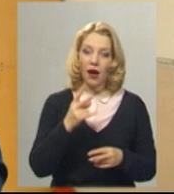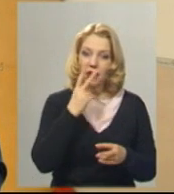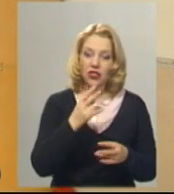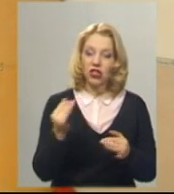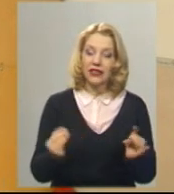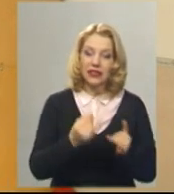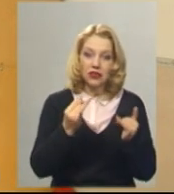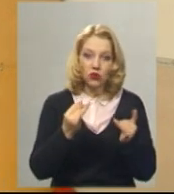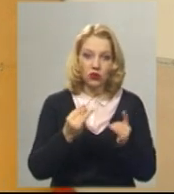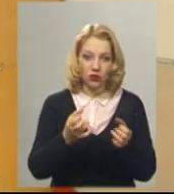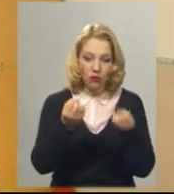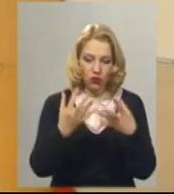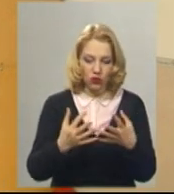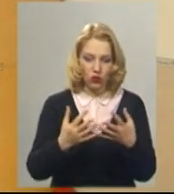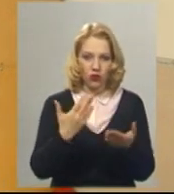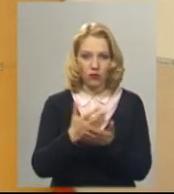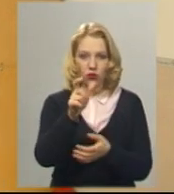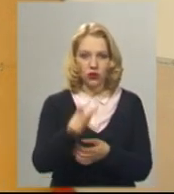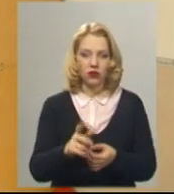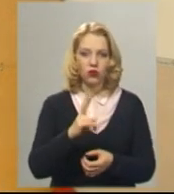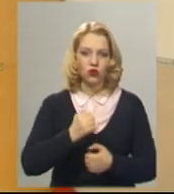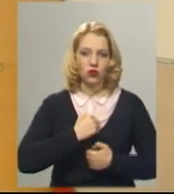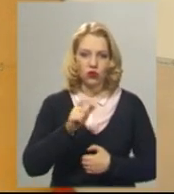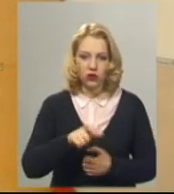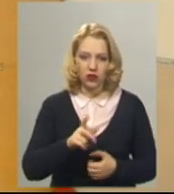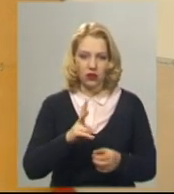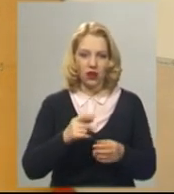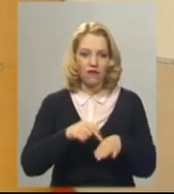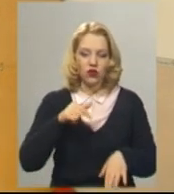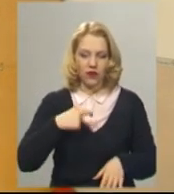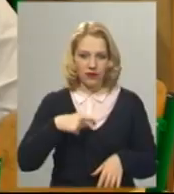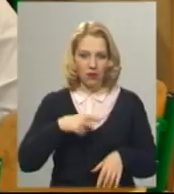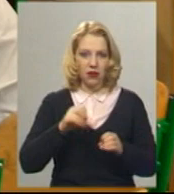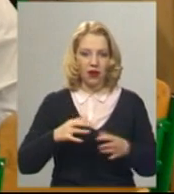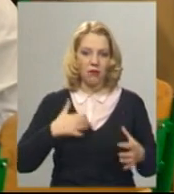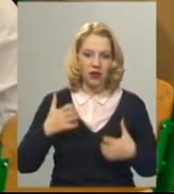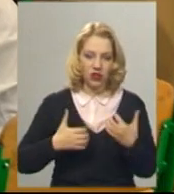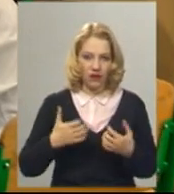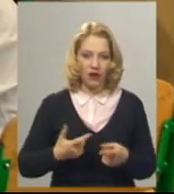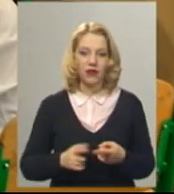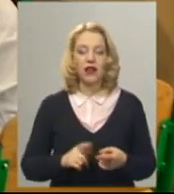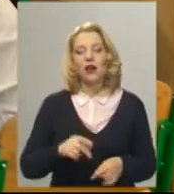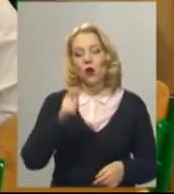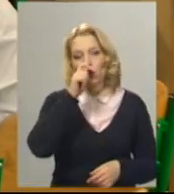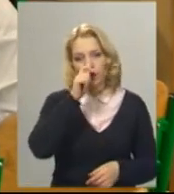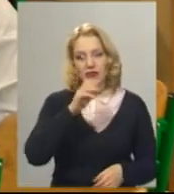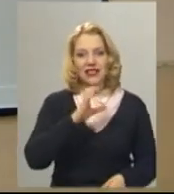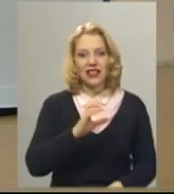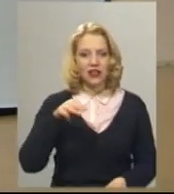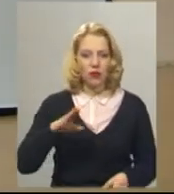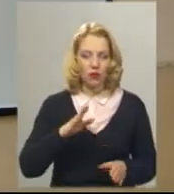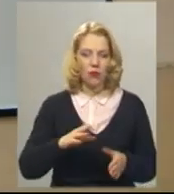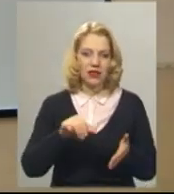простого солдата з окопу, як він цей процес відчував, як він переживав. У квітні Сергій Тимофійко представить